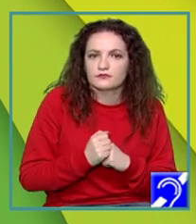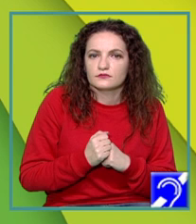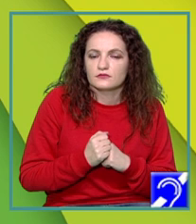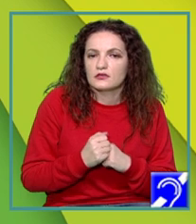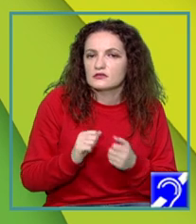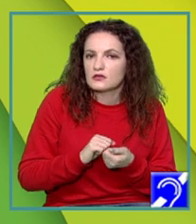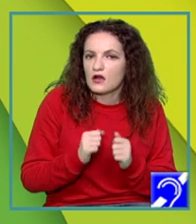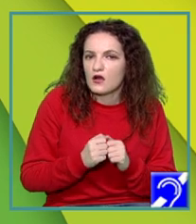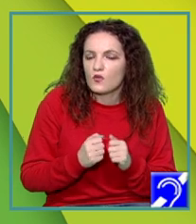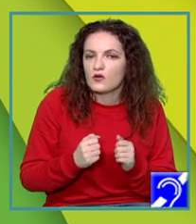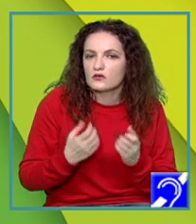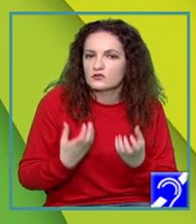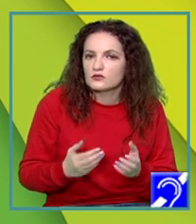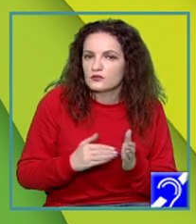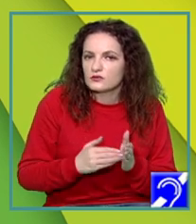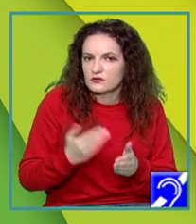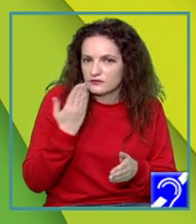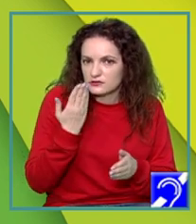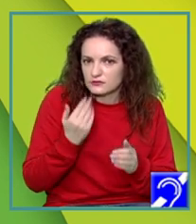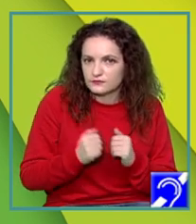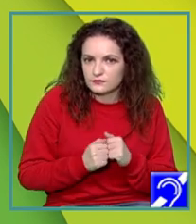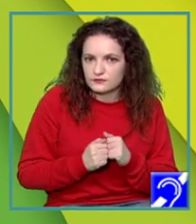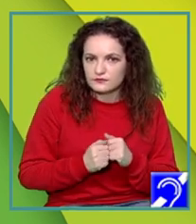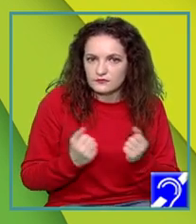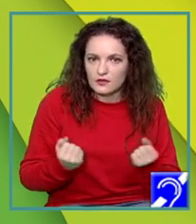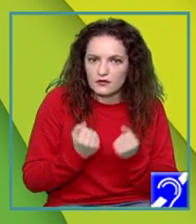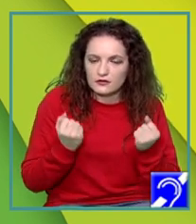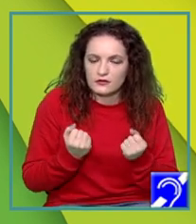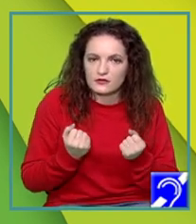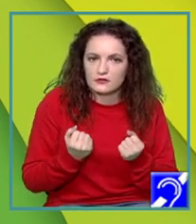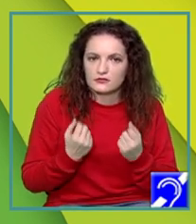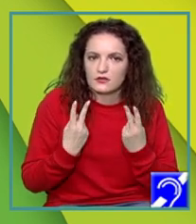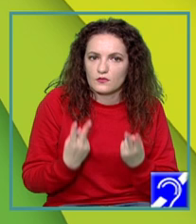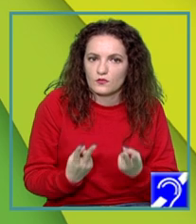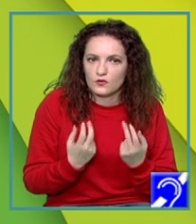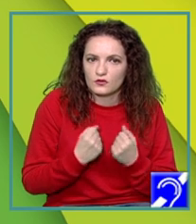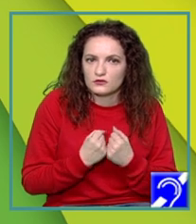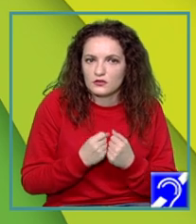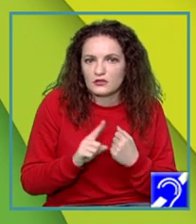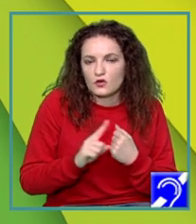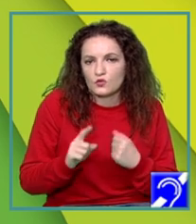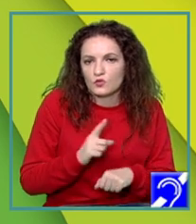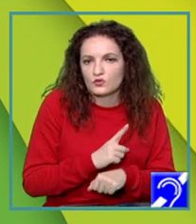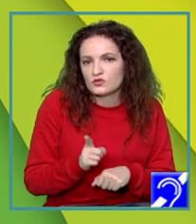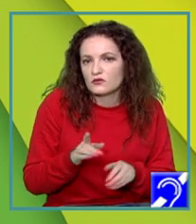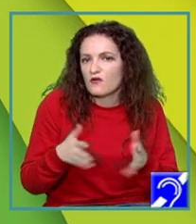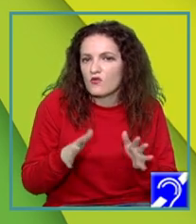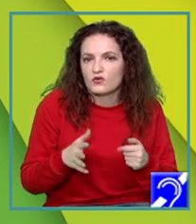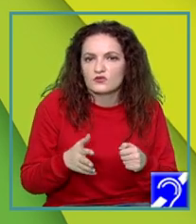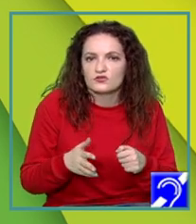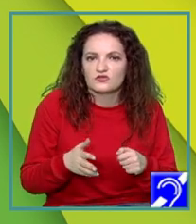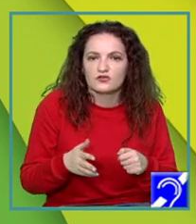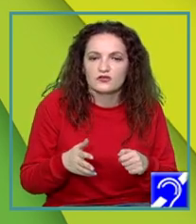de învățat pentru a doua zi. O activitate importantă, dar nu urgentă, poate să fie, de exemplu, orice activitate recreativă.